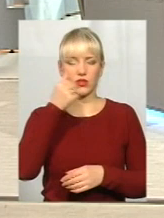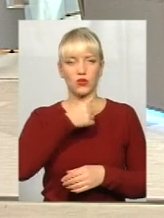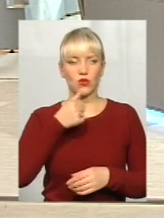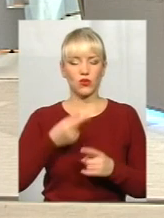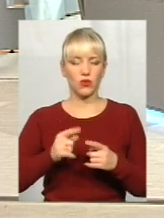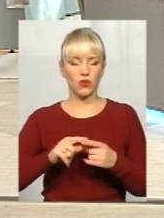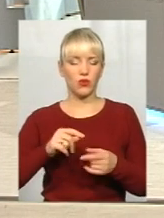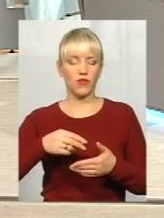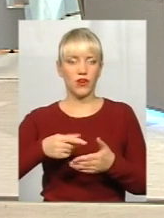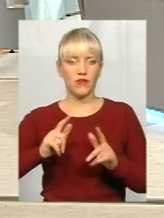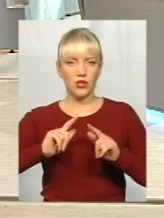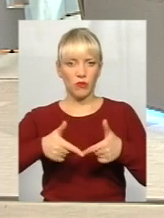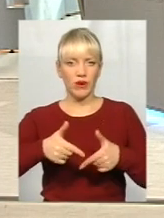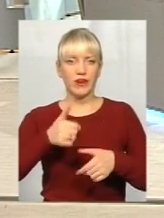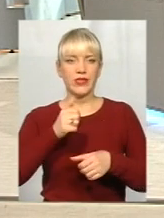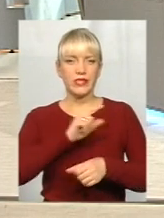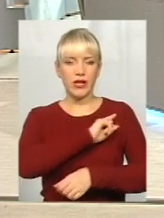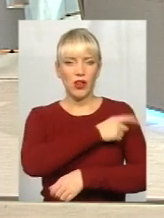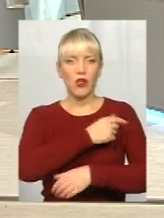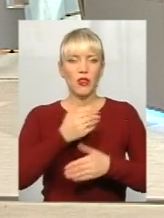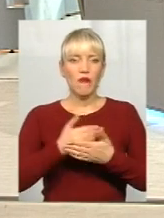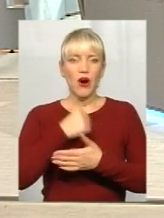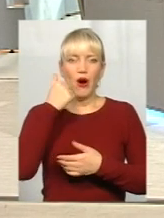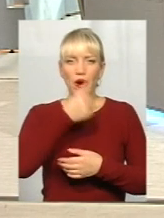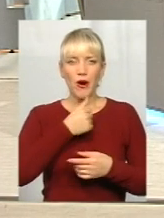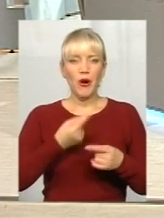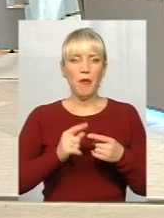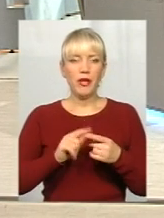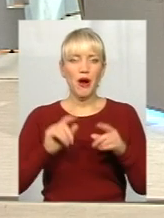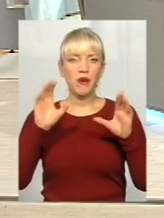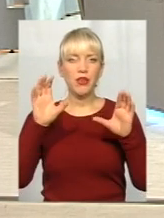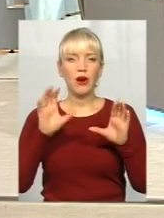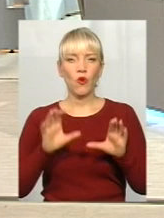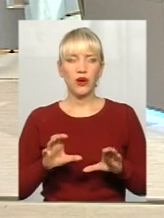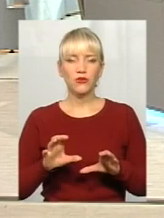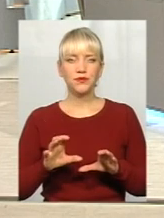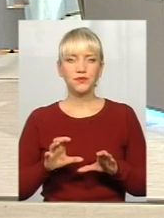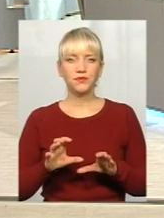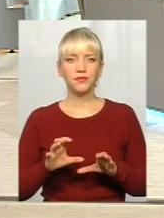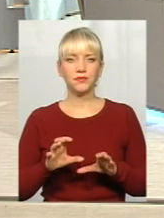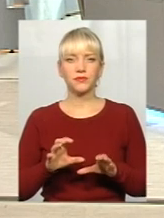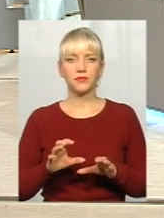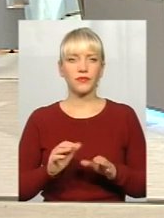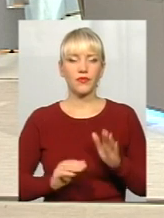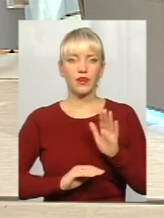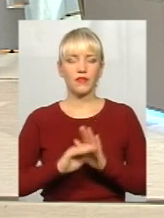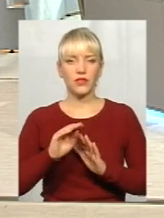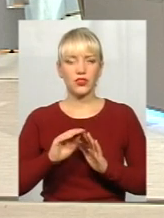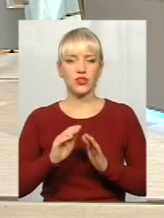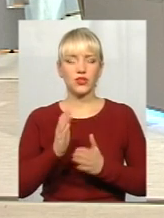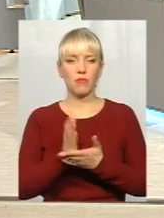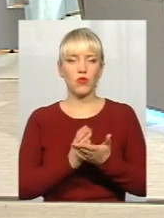вступив в силу з нового року. По цьому закону вищих посадовців